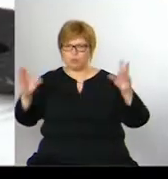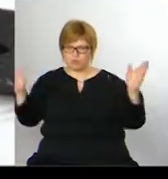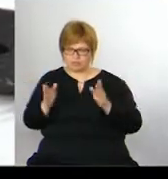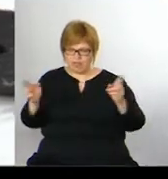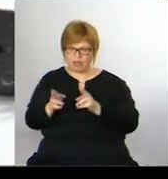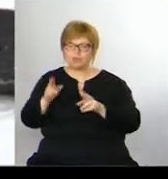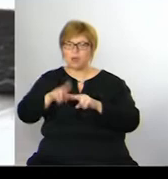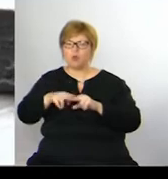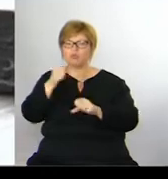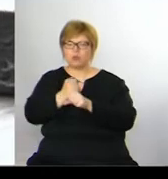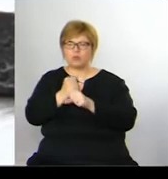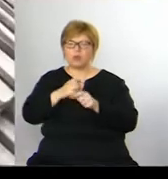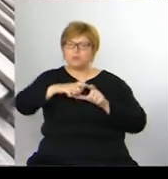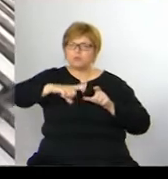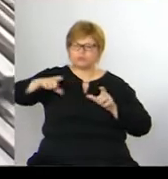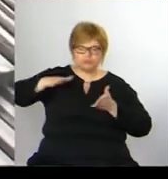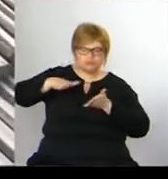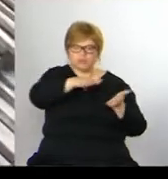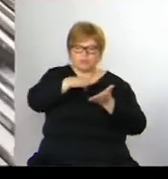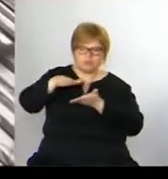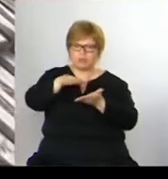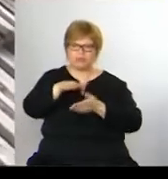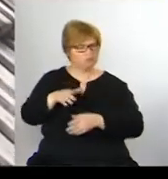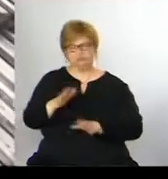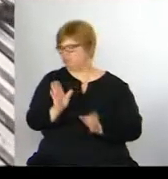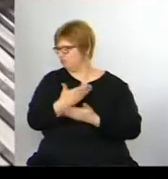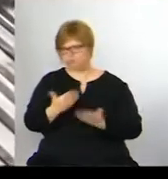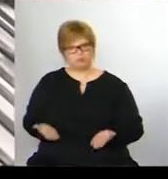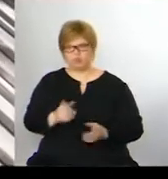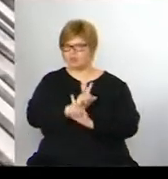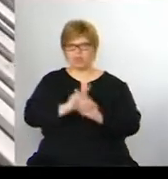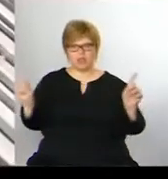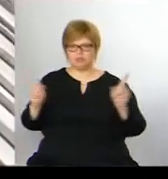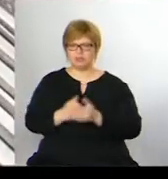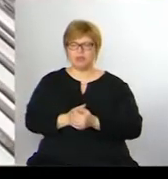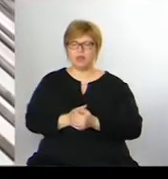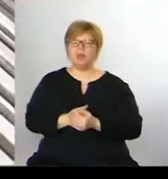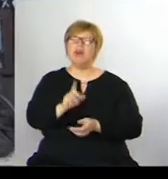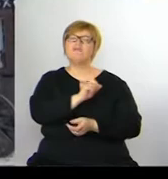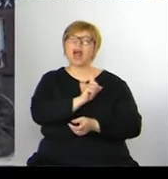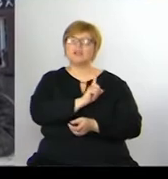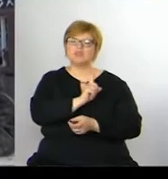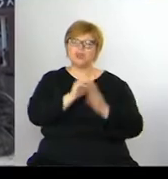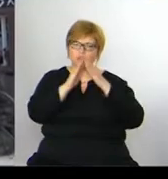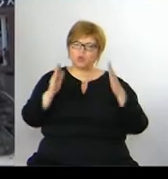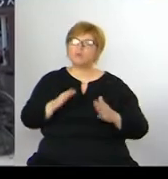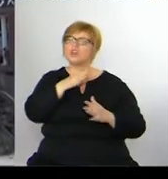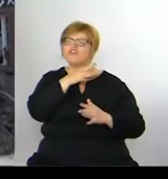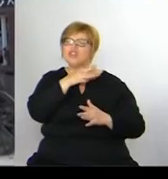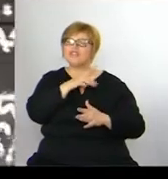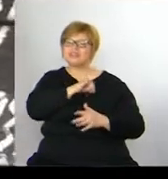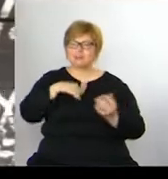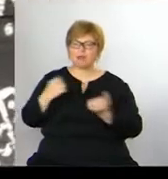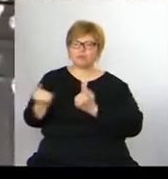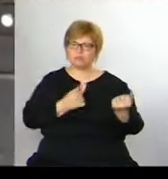a pak z toho dělám teprve šindel. To je naprosto bych řekl scestné. Vlastníkom Radenovho domu je Žilinský samozprávny